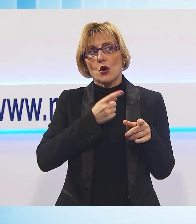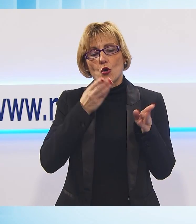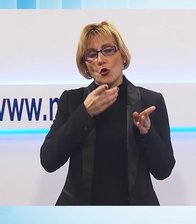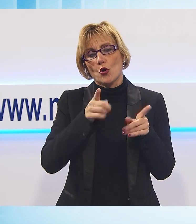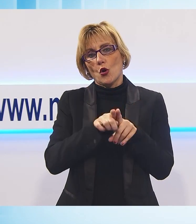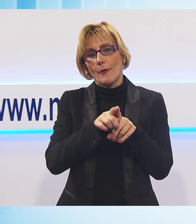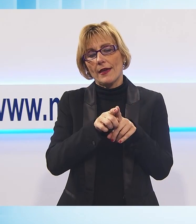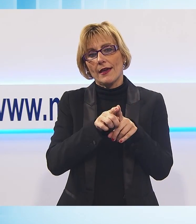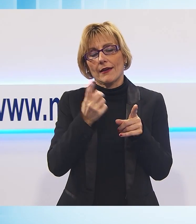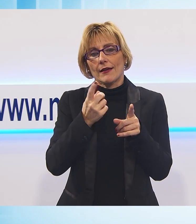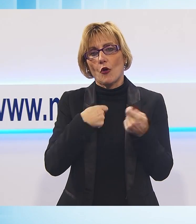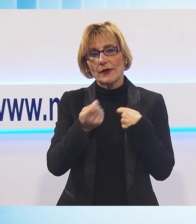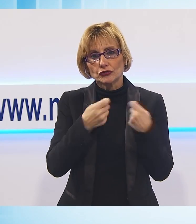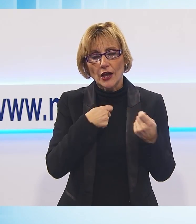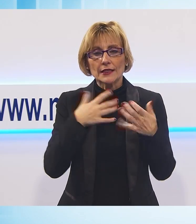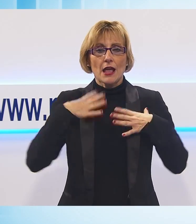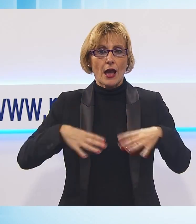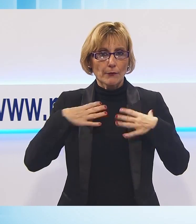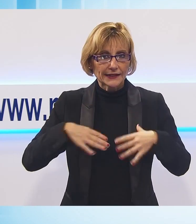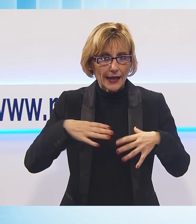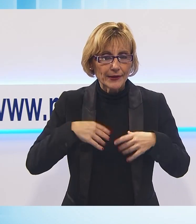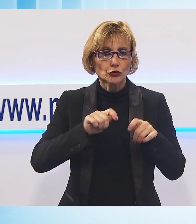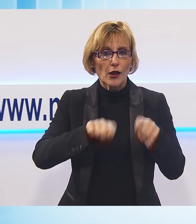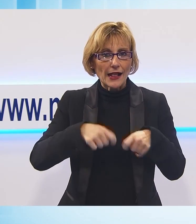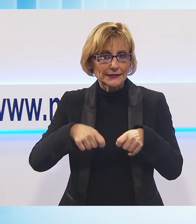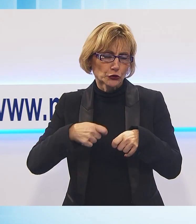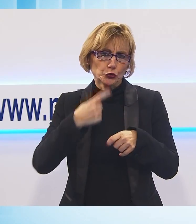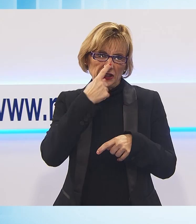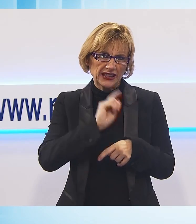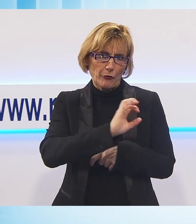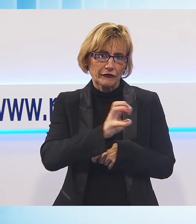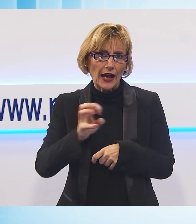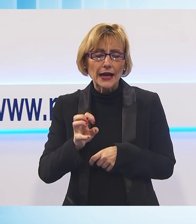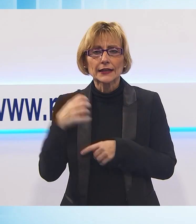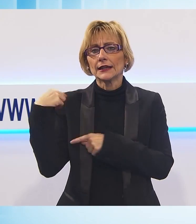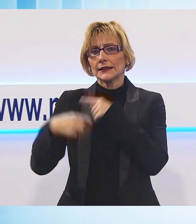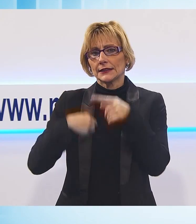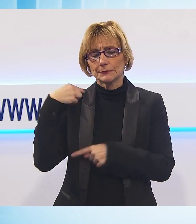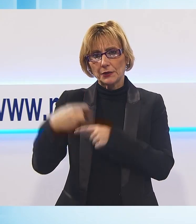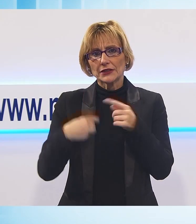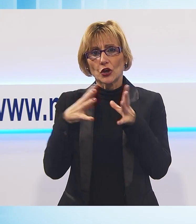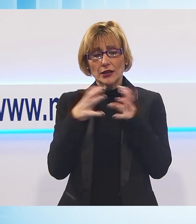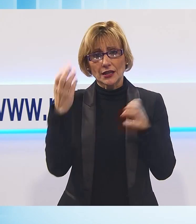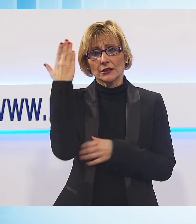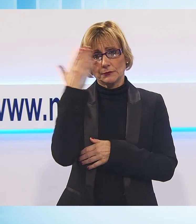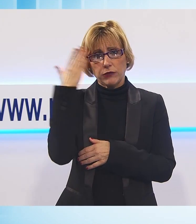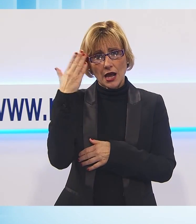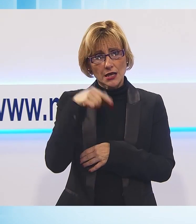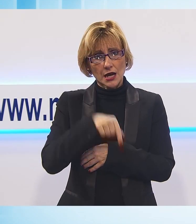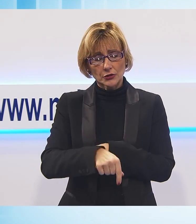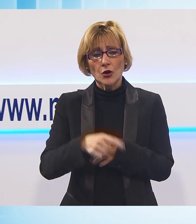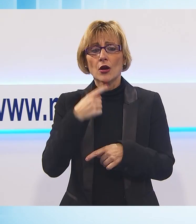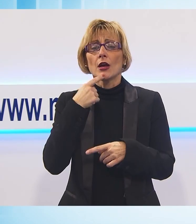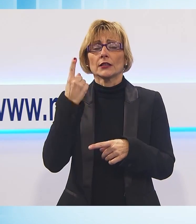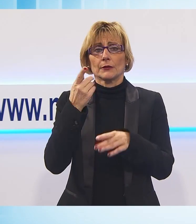riguarda calzature, abbigliamento, i generi vari, spesso le aziende sbagliano a emettere